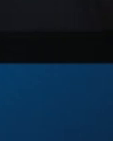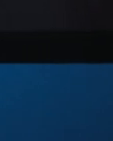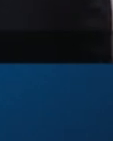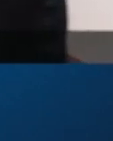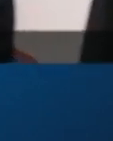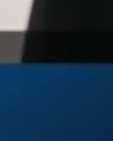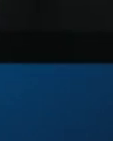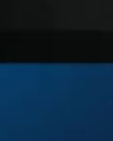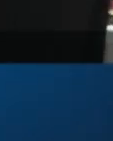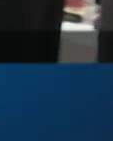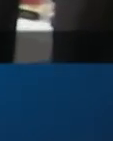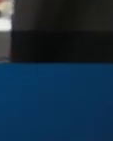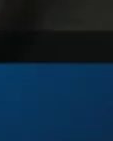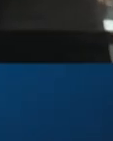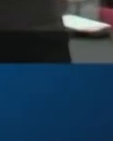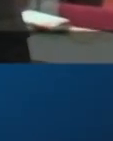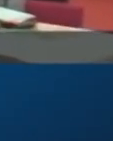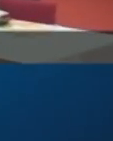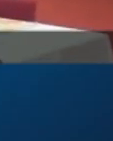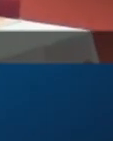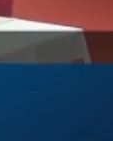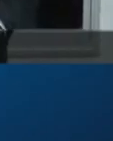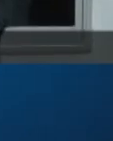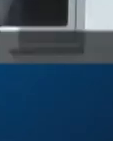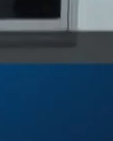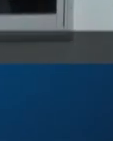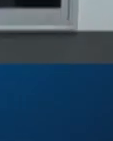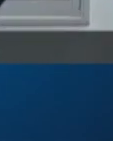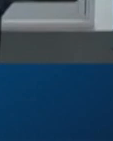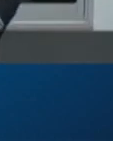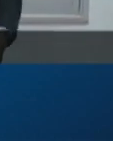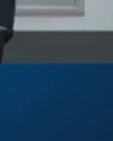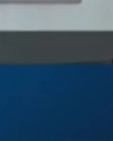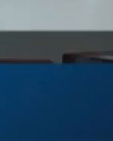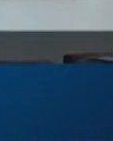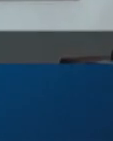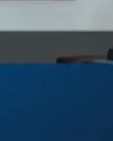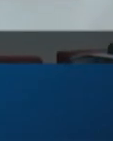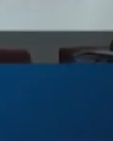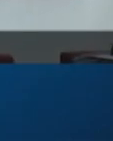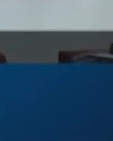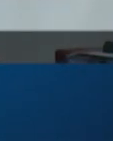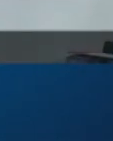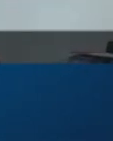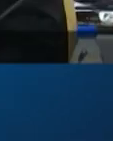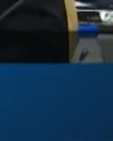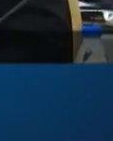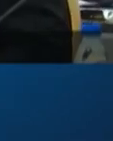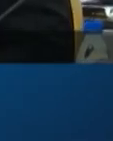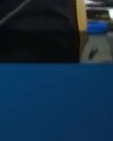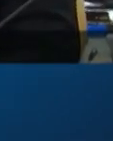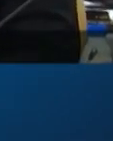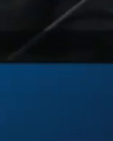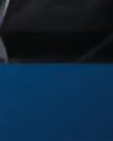après les attaques du dimanche 13 mars, parmi les décisions de nouvelles mesures d'urgence et 300 millions de Français va pour les